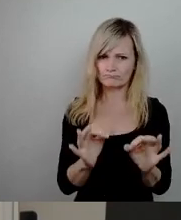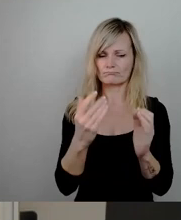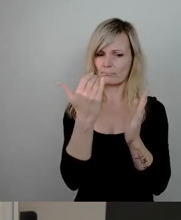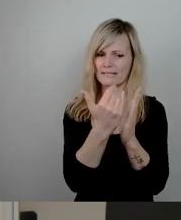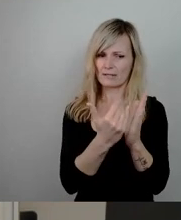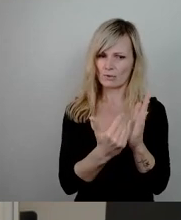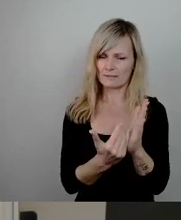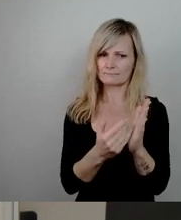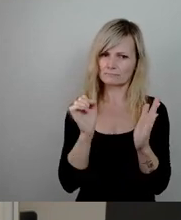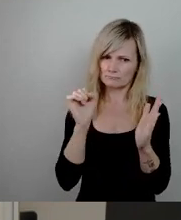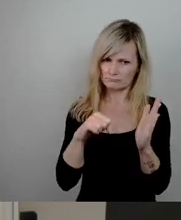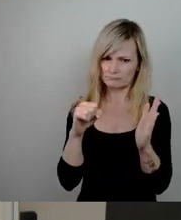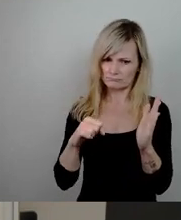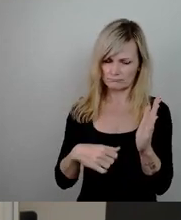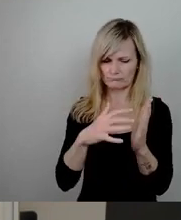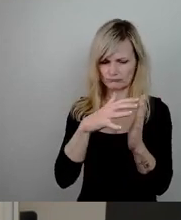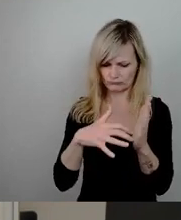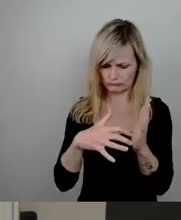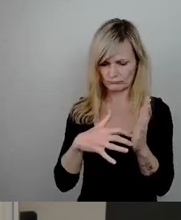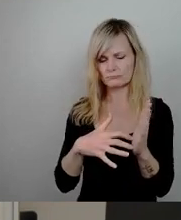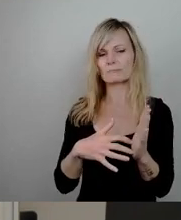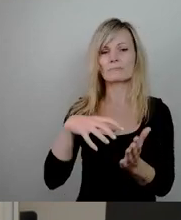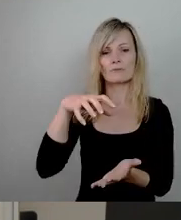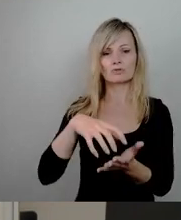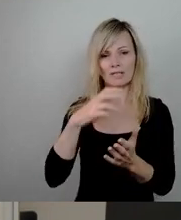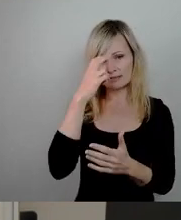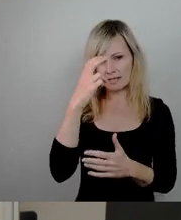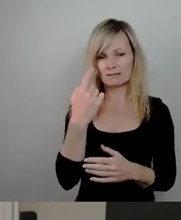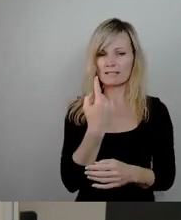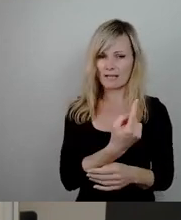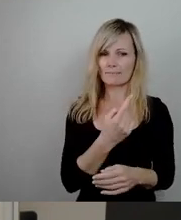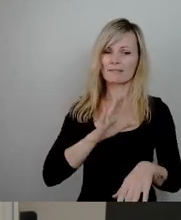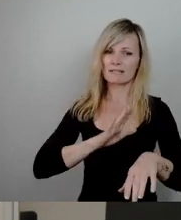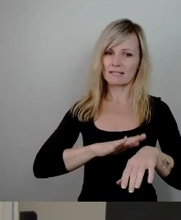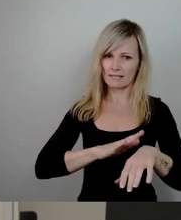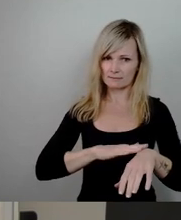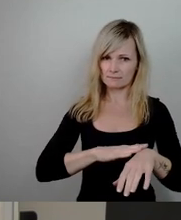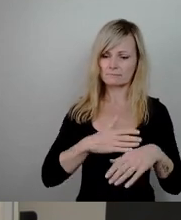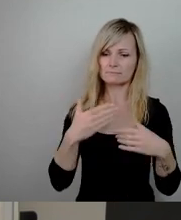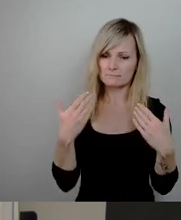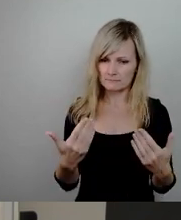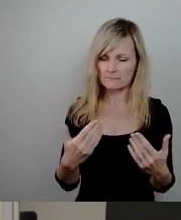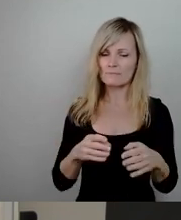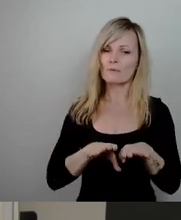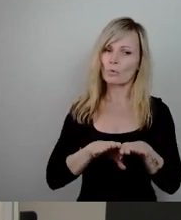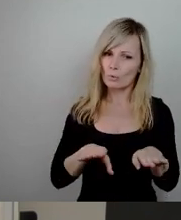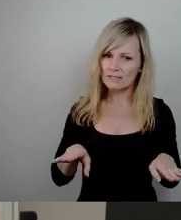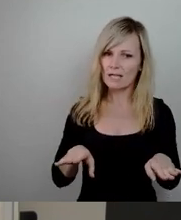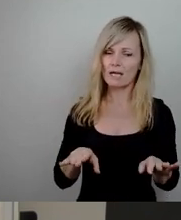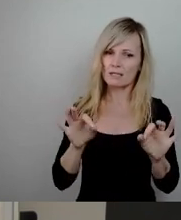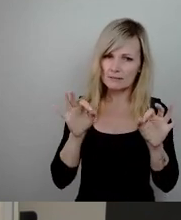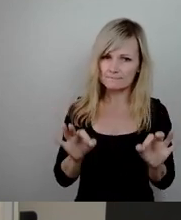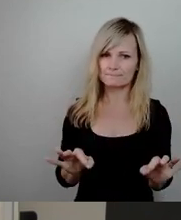sollten dafür sorgen, dass der Stadtrat dann die Zeit hat, entsprechend auf einer soliden Grundlage, entsprechend auf der